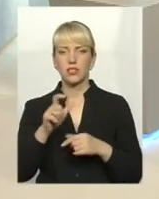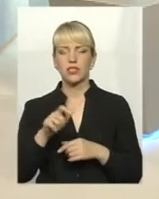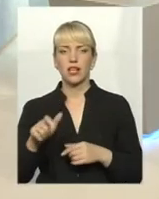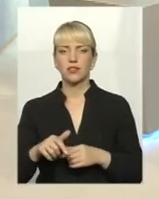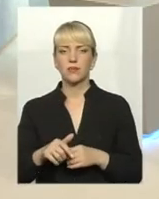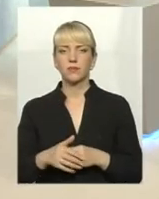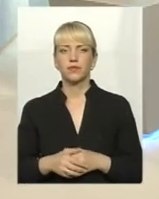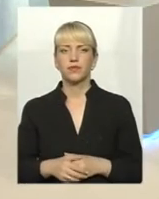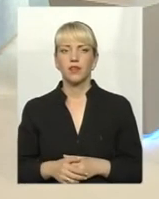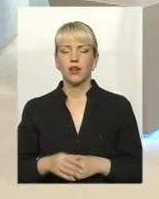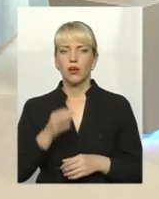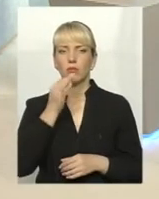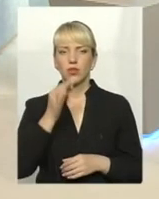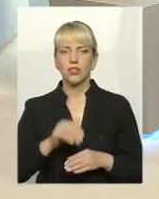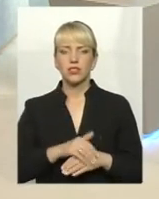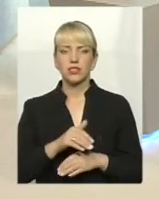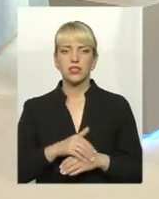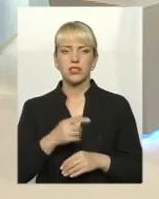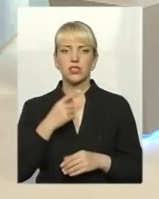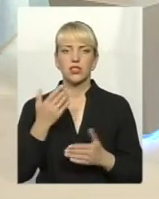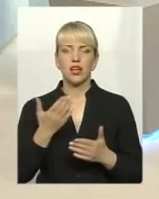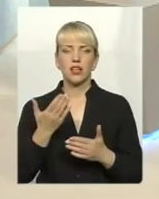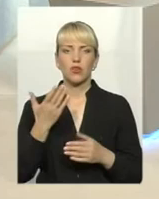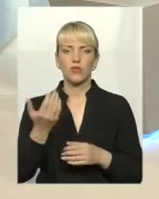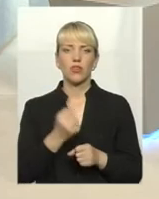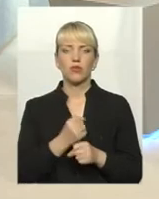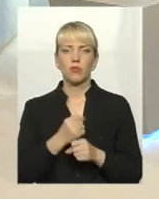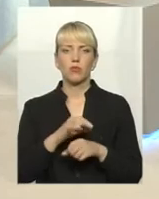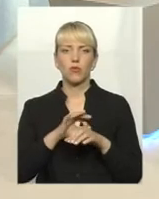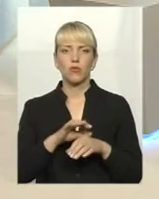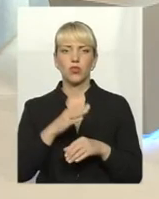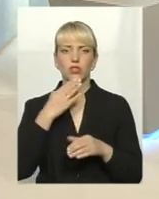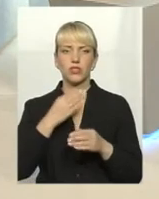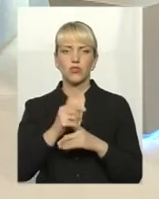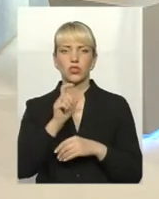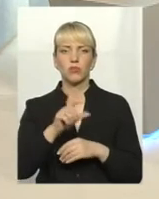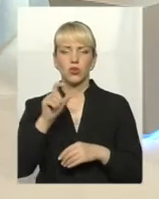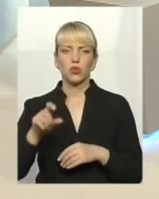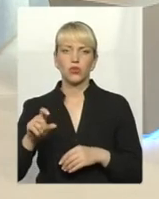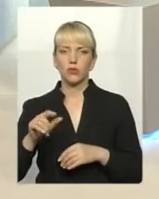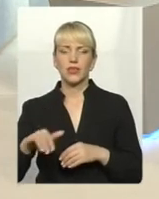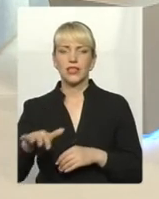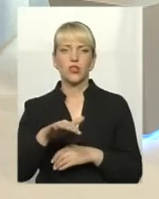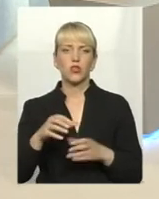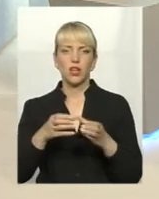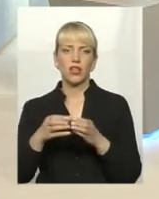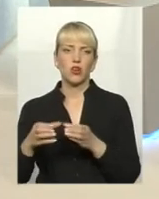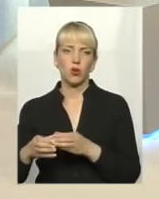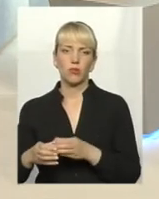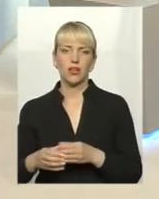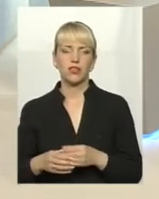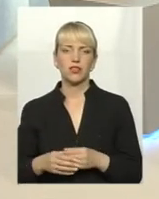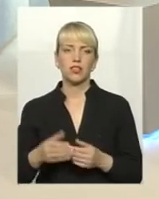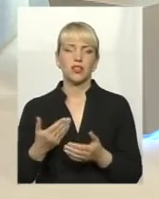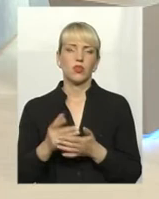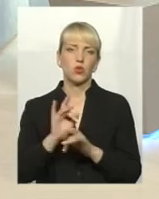Чудово. Давайте. Дивіться, ласка, яку роботу ви проводите з мешканцями своїх територіальних громад? Якусь